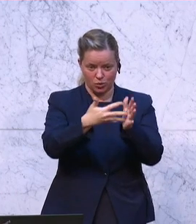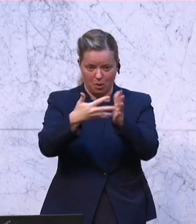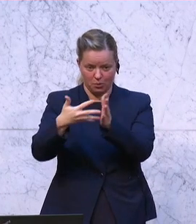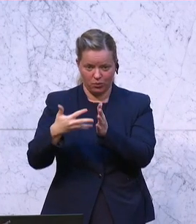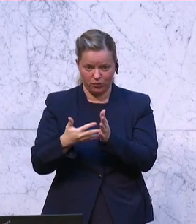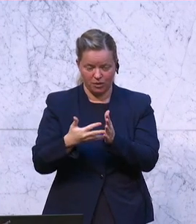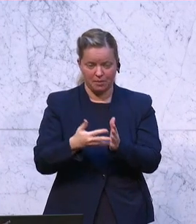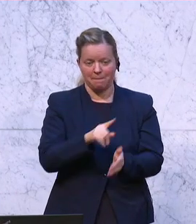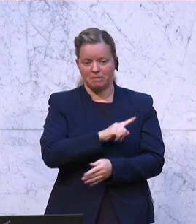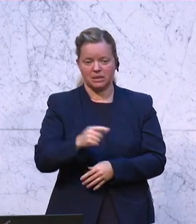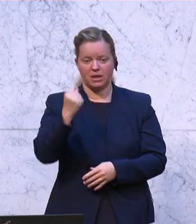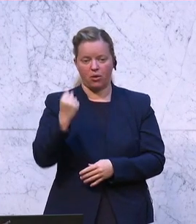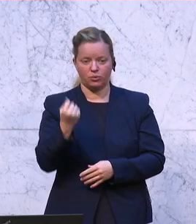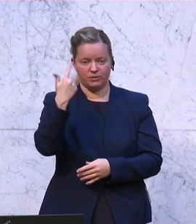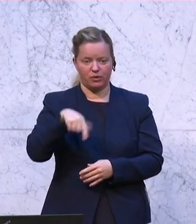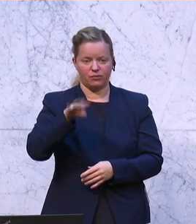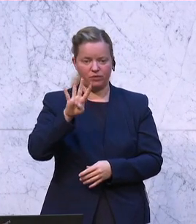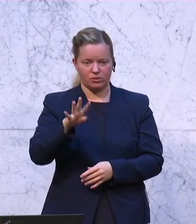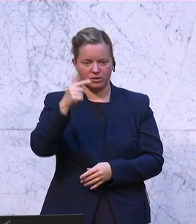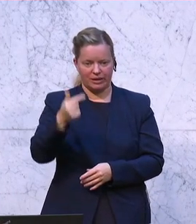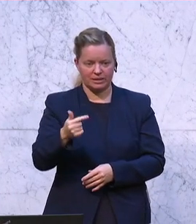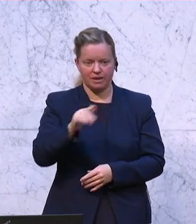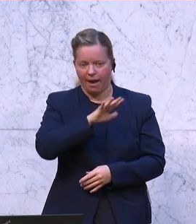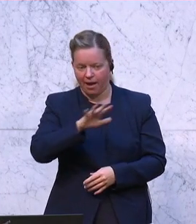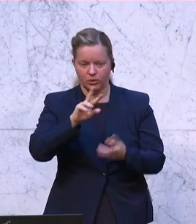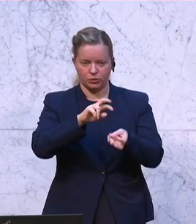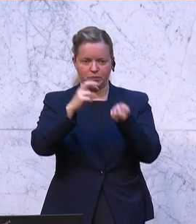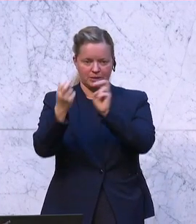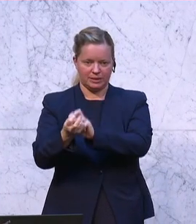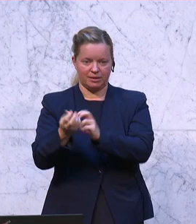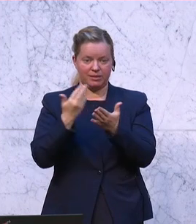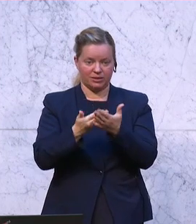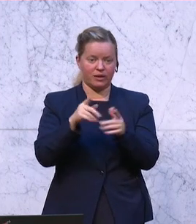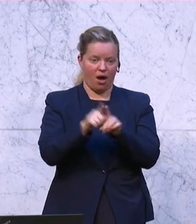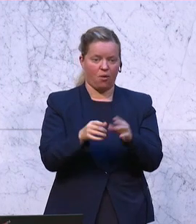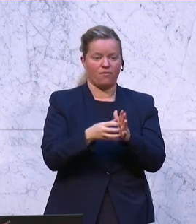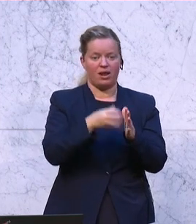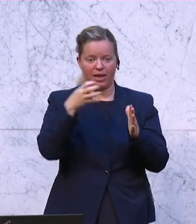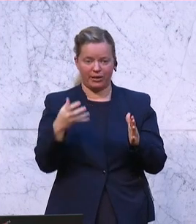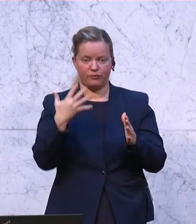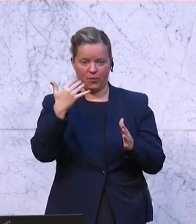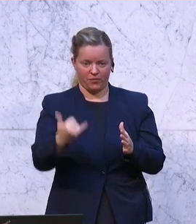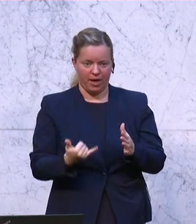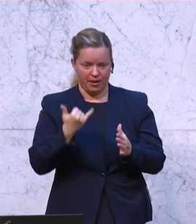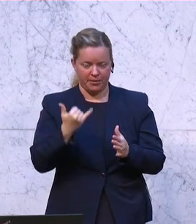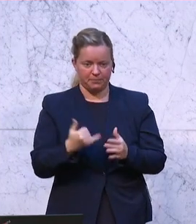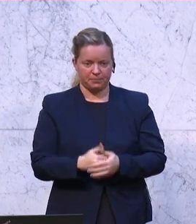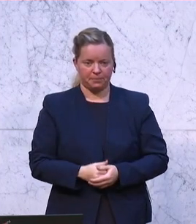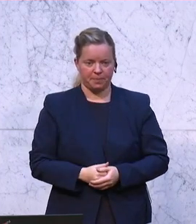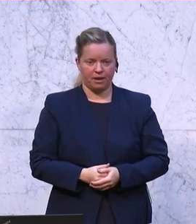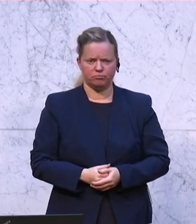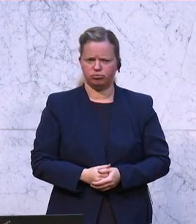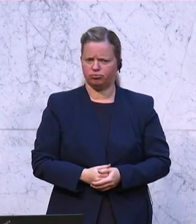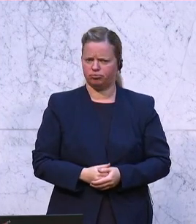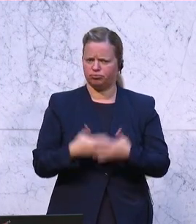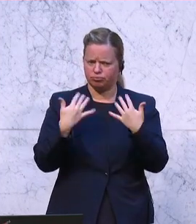es ist ja bis August 2024 geplant, hier alles umzusetzen. Darum wurde das auch verlängert um fünf Jahre, dass das gewaltige